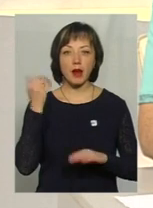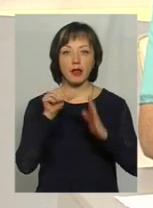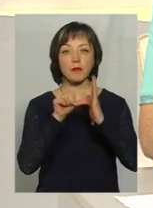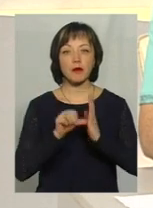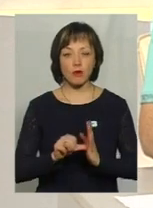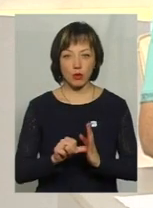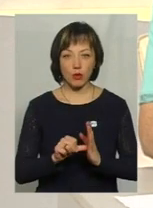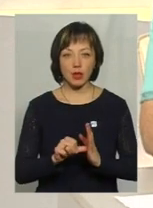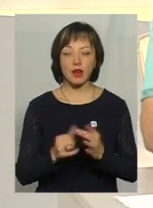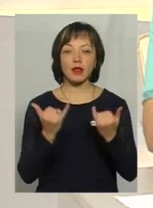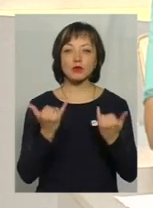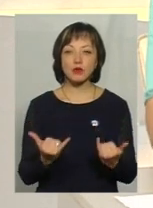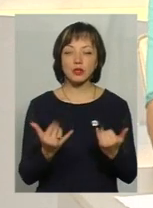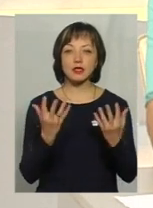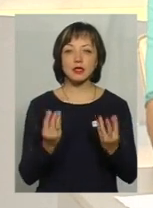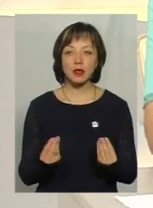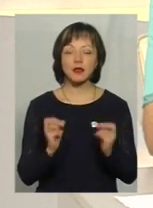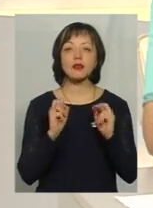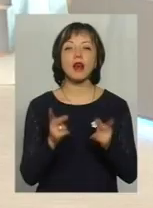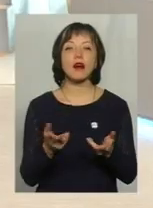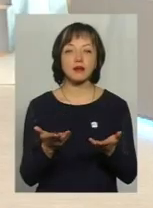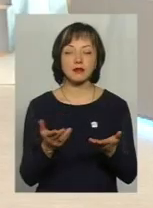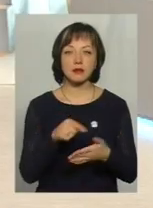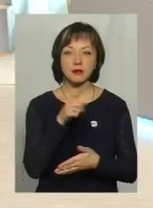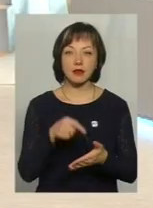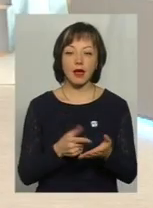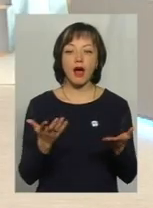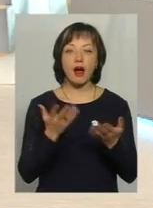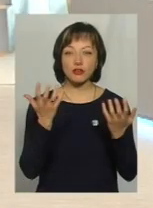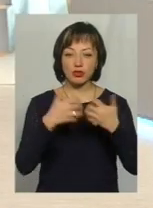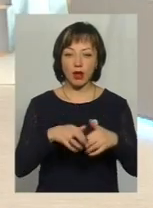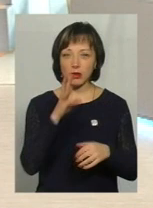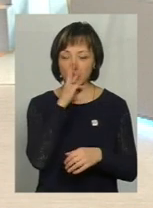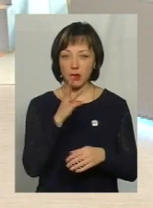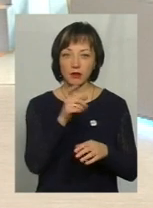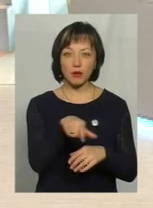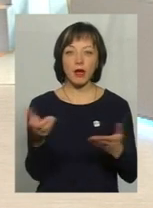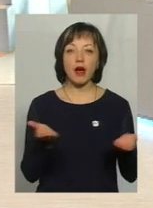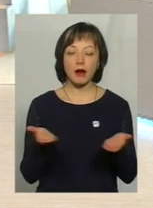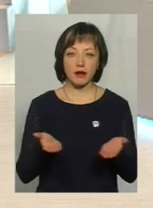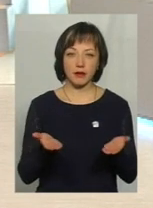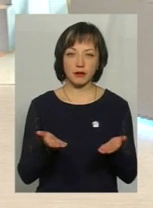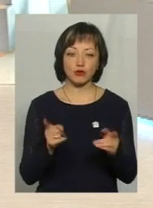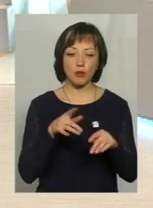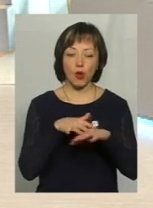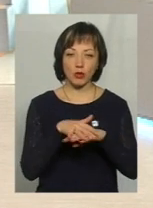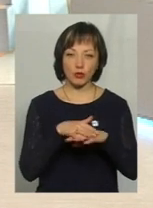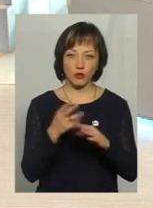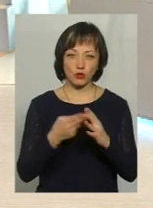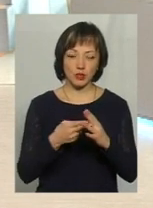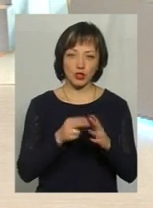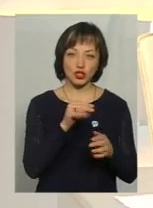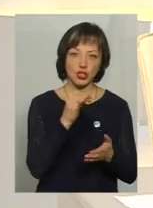півроку. На сьогоднішній які доходи беруться громадян для того, аби розрахувати,